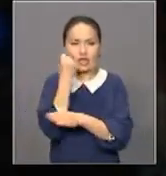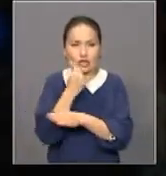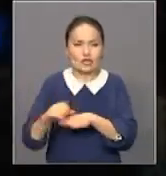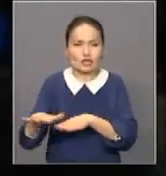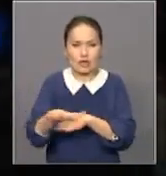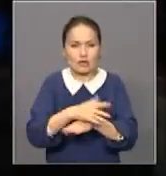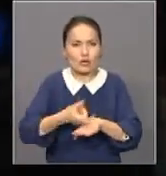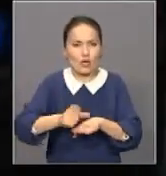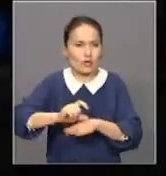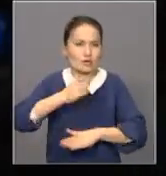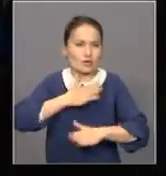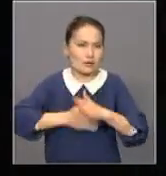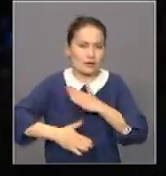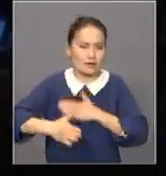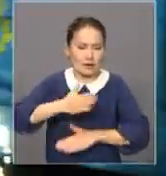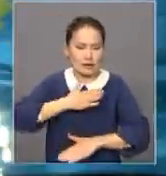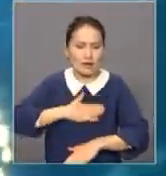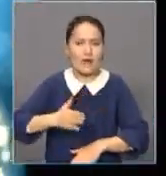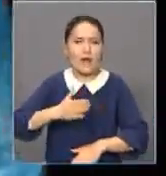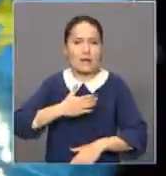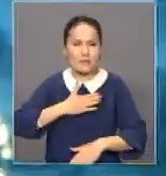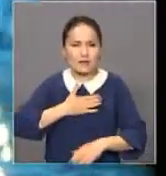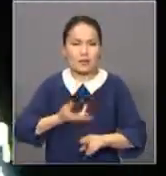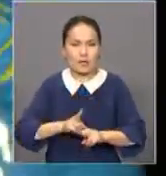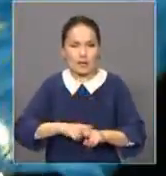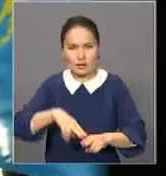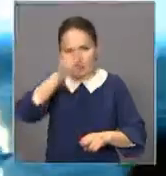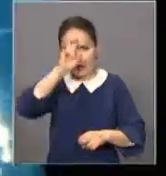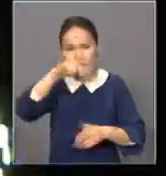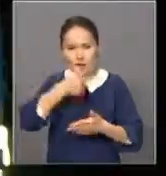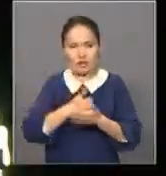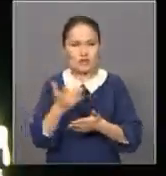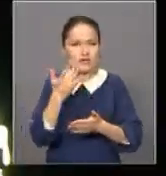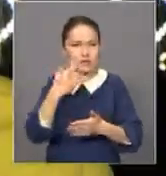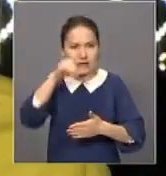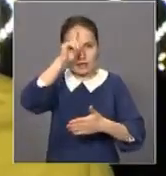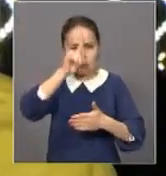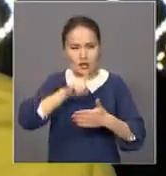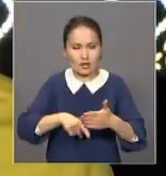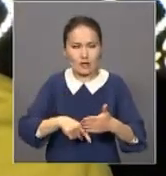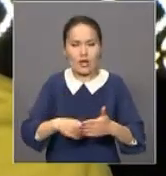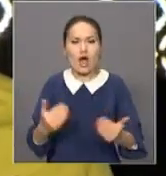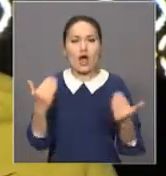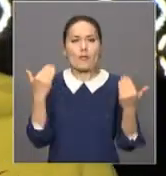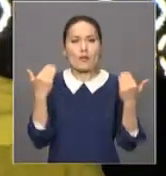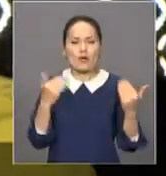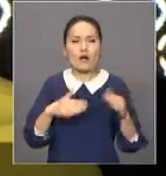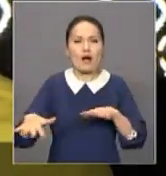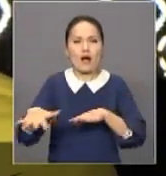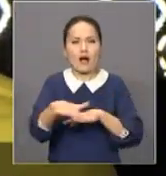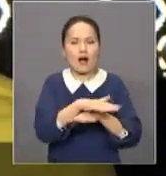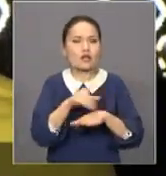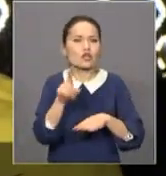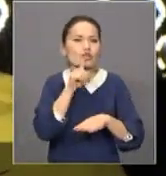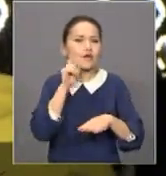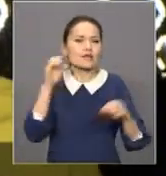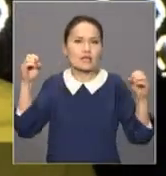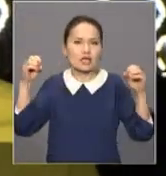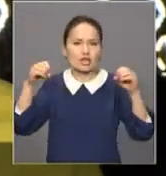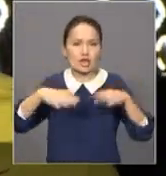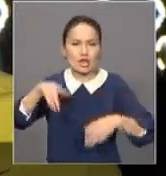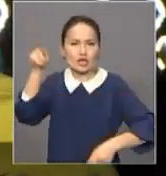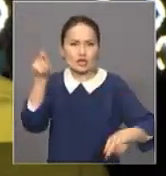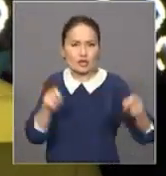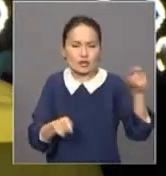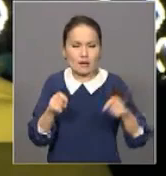қалқының күткені болу көрек сол өмітті ақталттымен ойлаймын. Бұл бүмді алаңда жиналған жастарын саныда шегі жоқ. Және де жастар